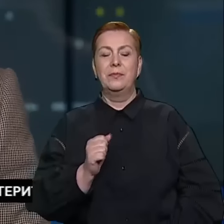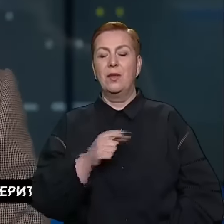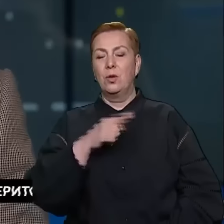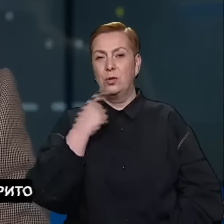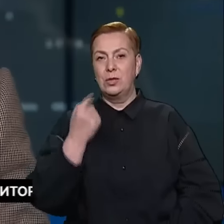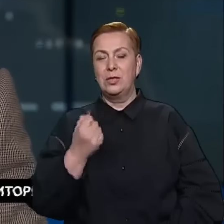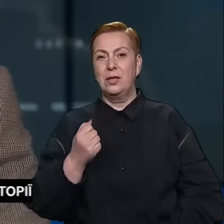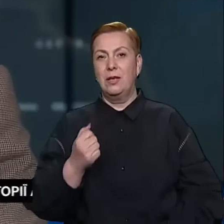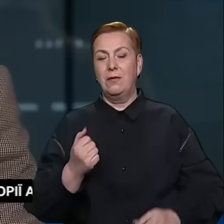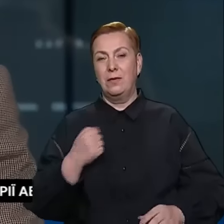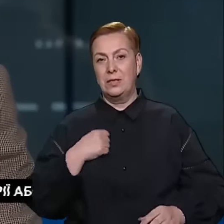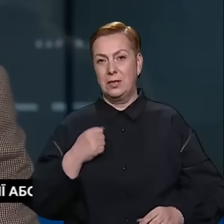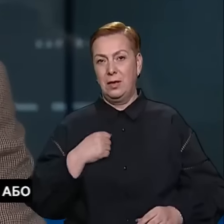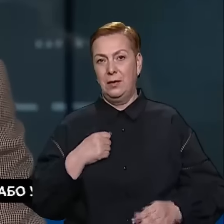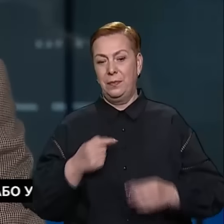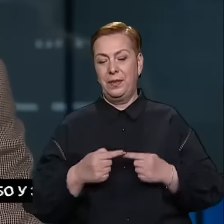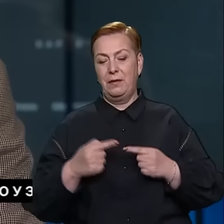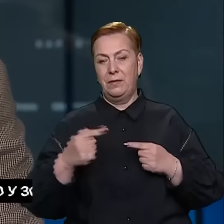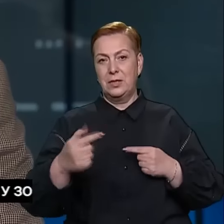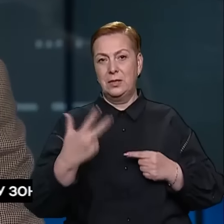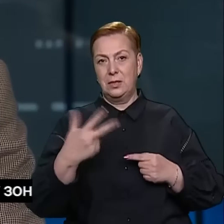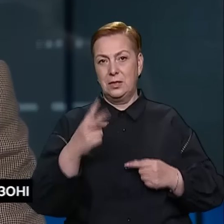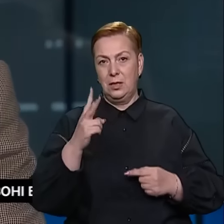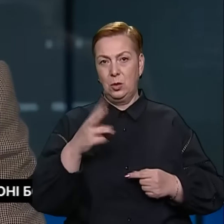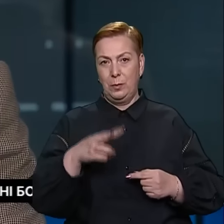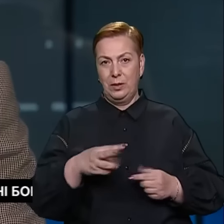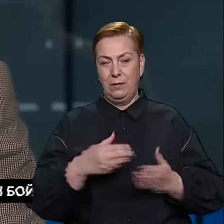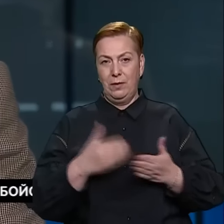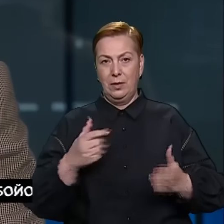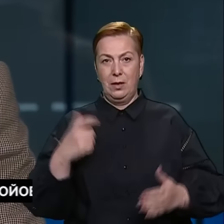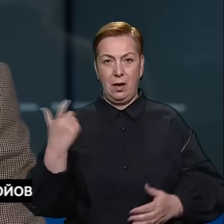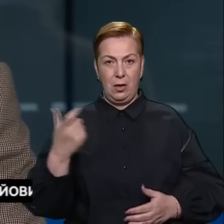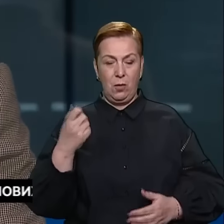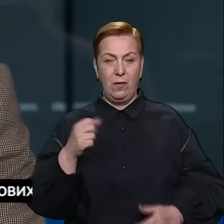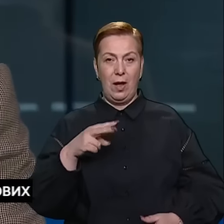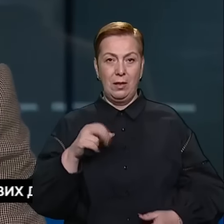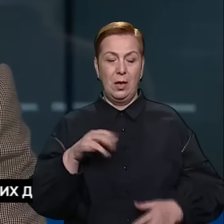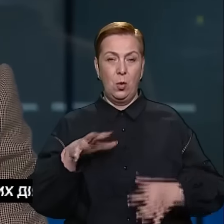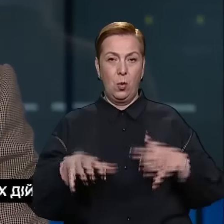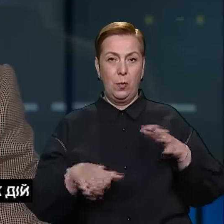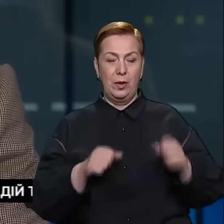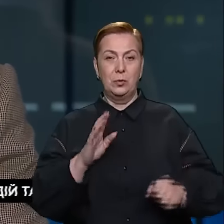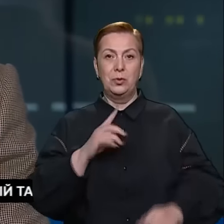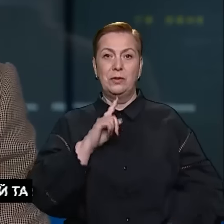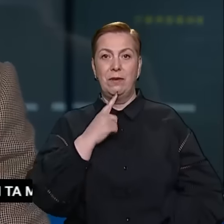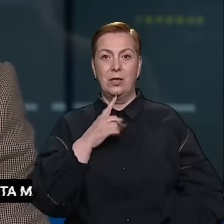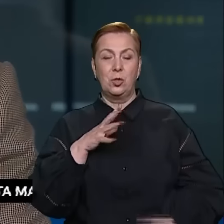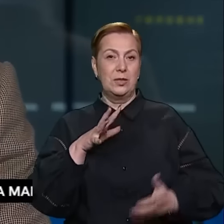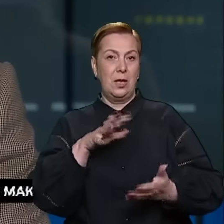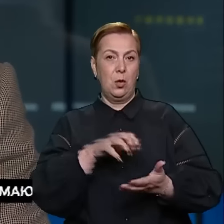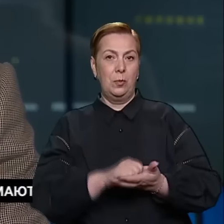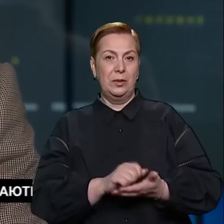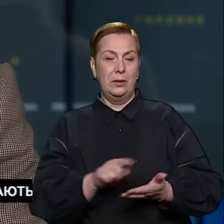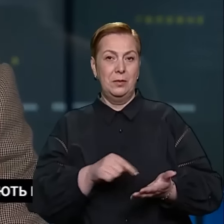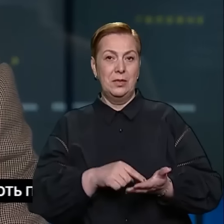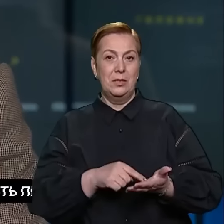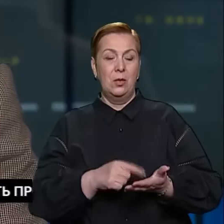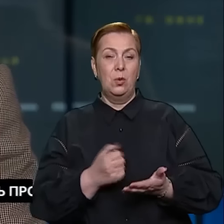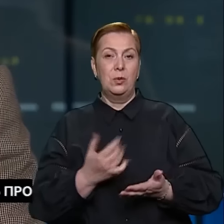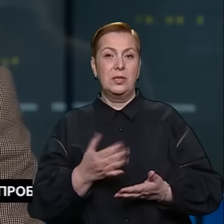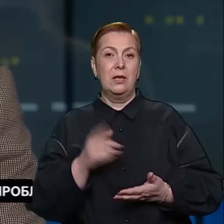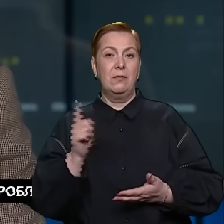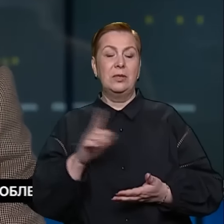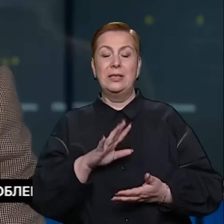Російські війська перебувають на відстані за 30 кілометрів від Харкова, але окупантам буде важко захопити місто, оскільки вони не